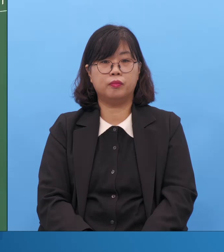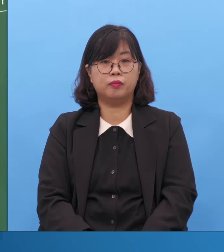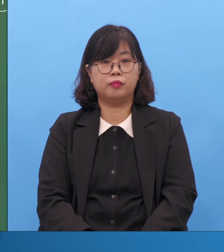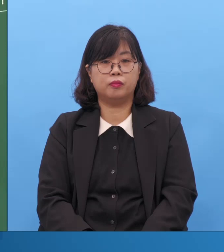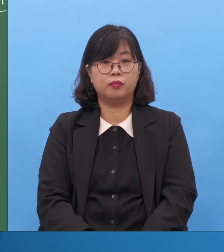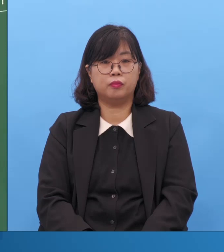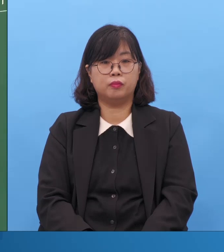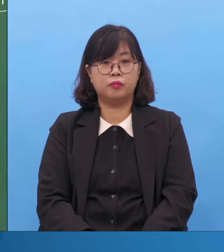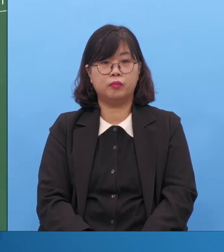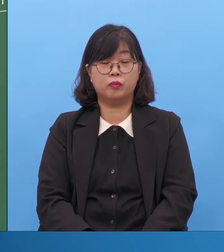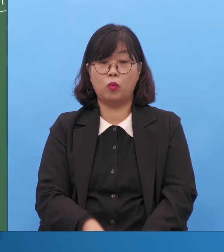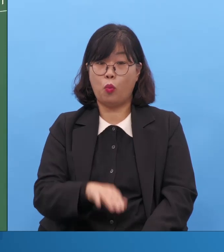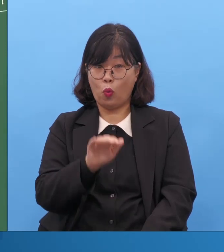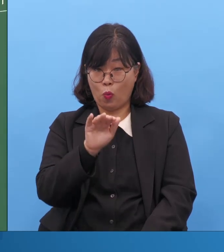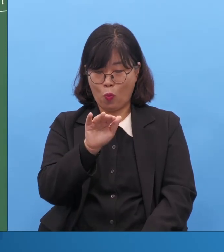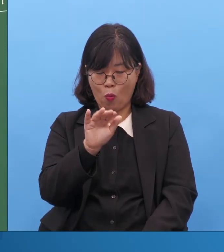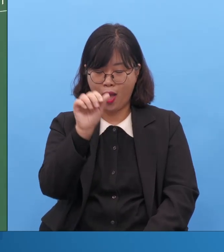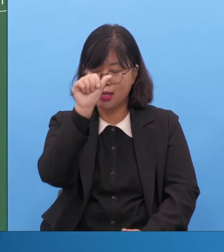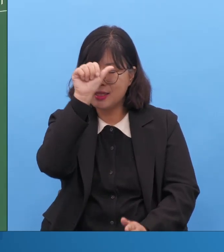인생망대를 만들어라